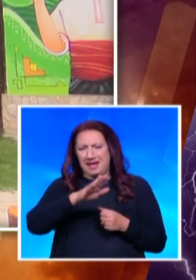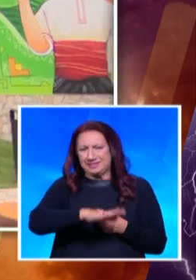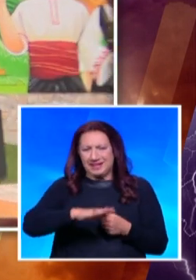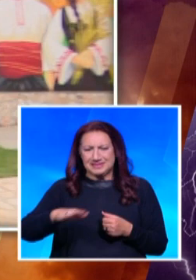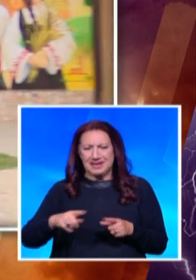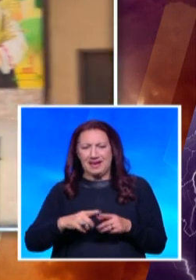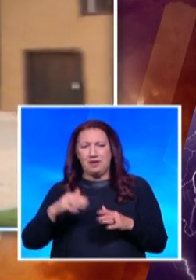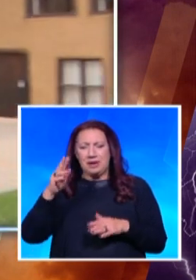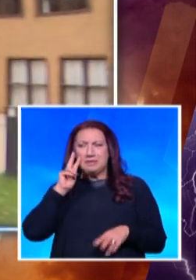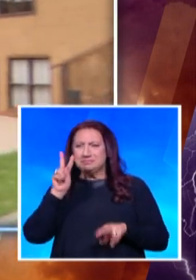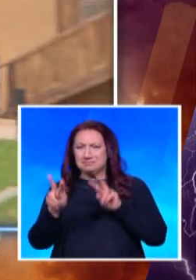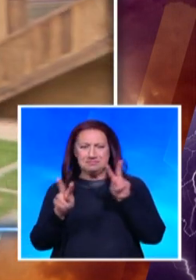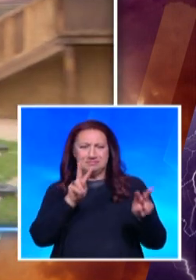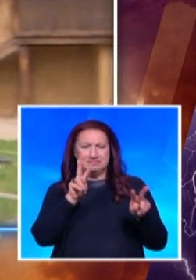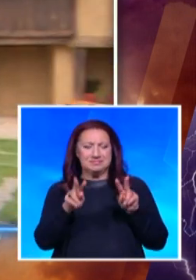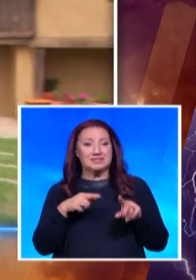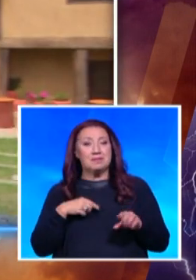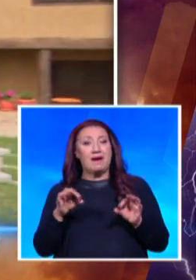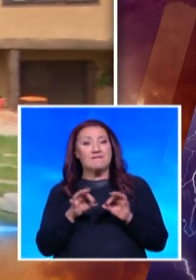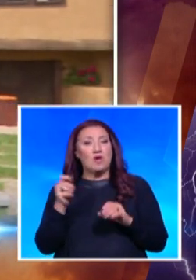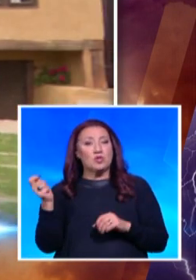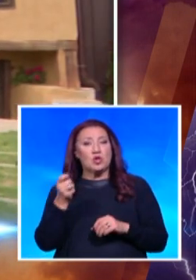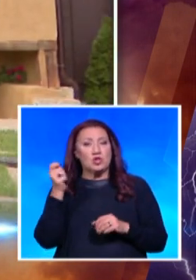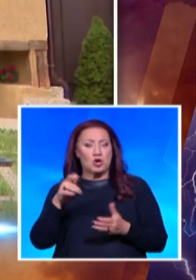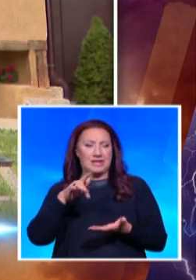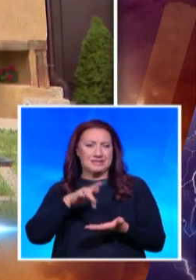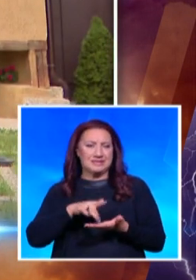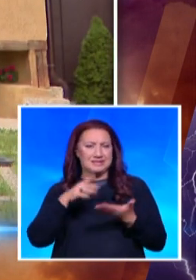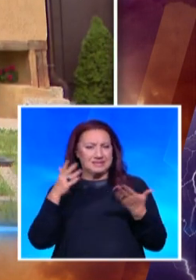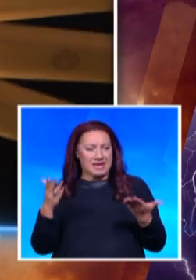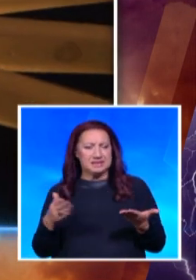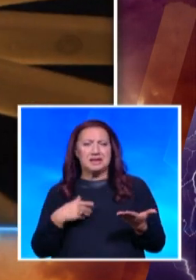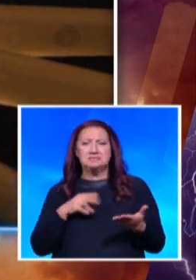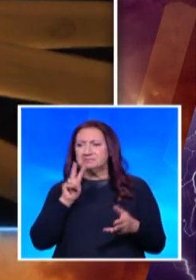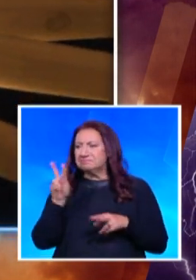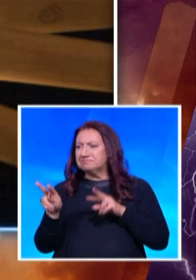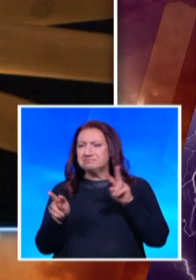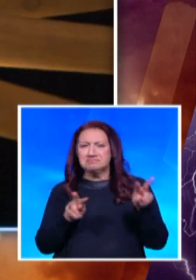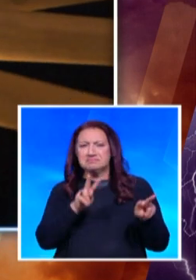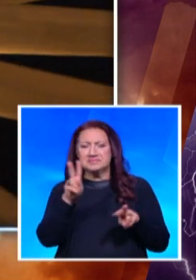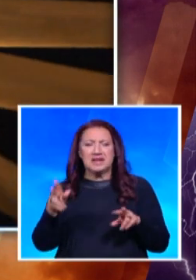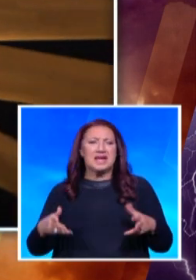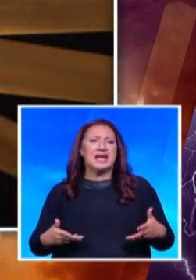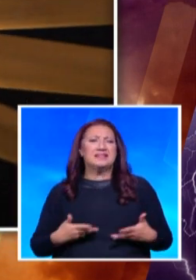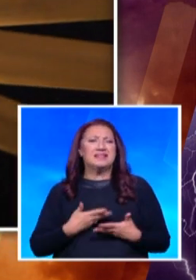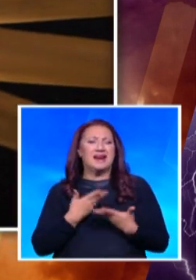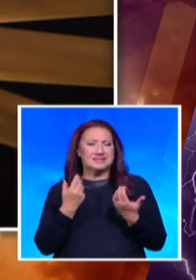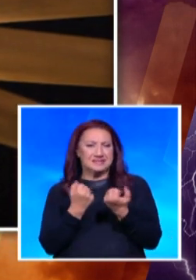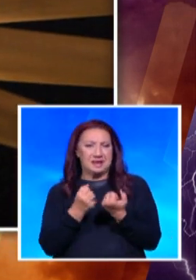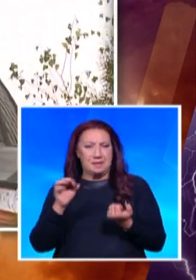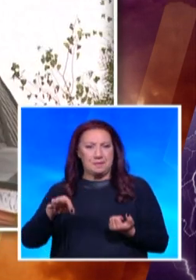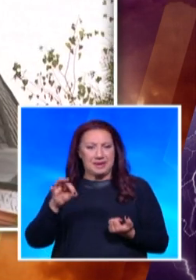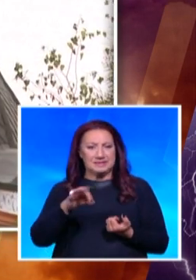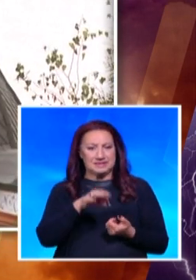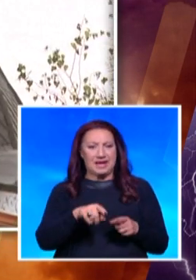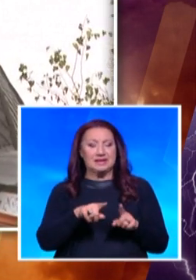Независимо дали ще посетите фулклорния център или ще се потопите в Неолита, посещавайки археологическият парк Тополница. Недалеч е